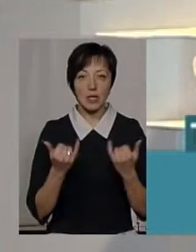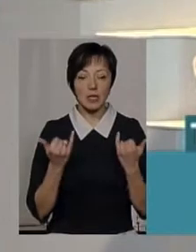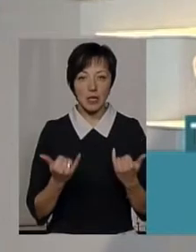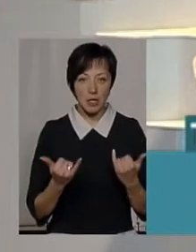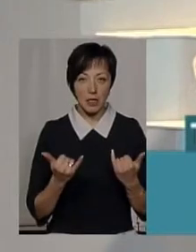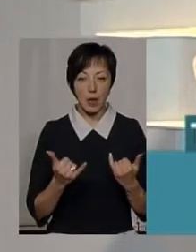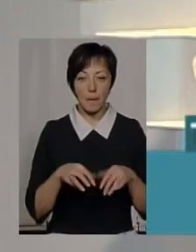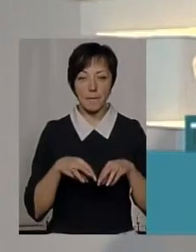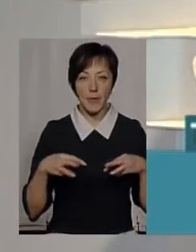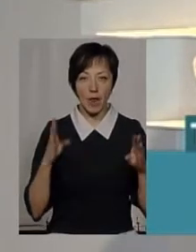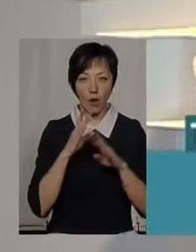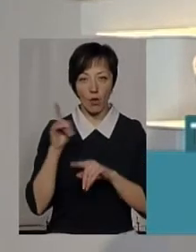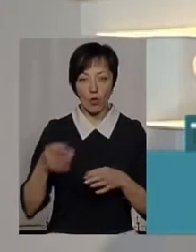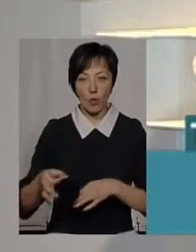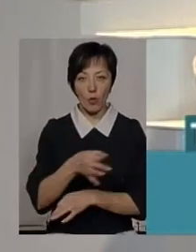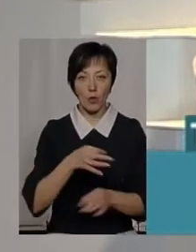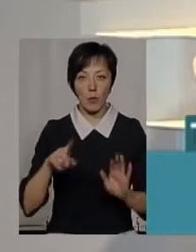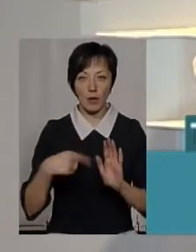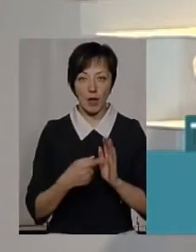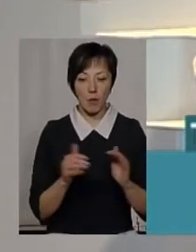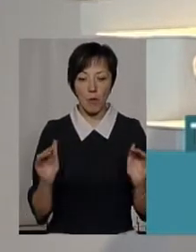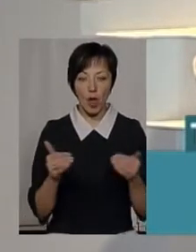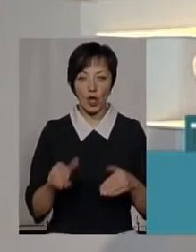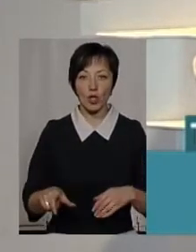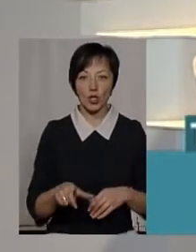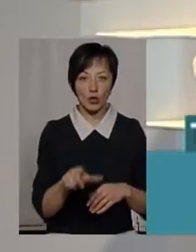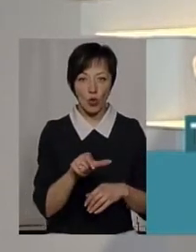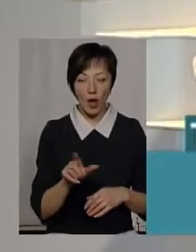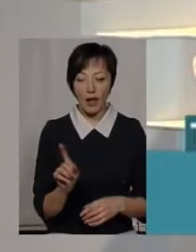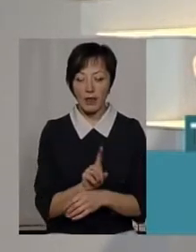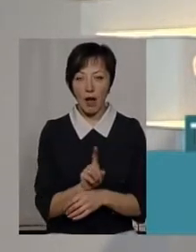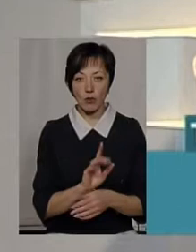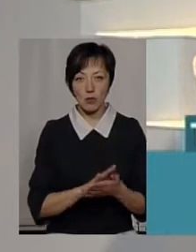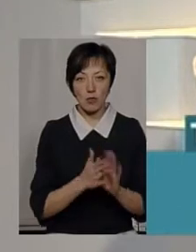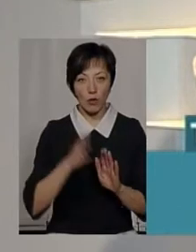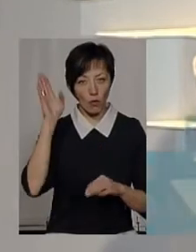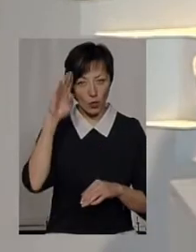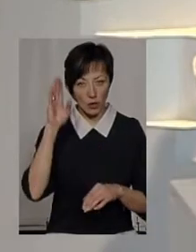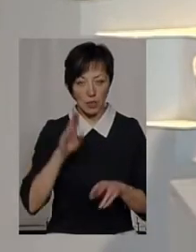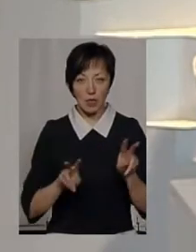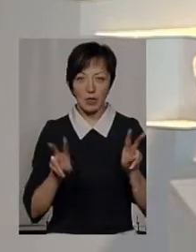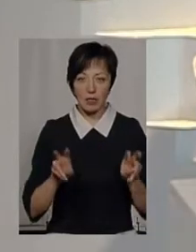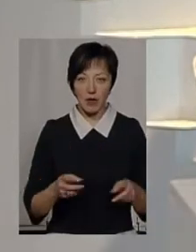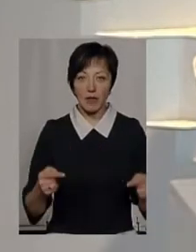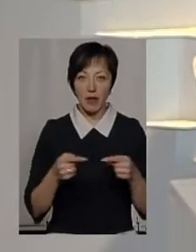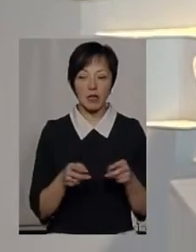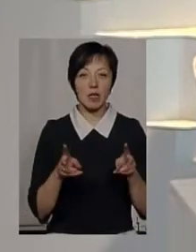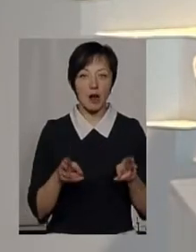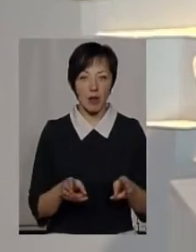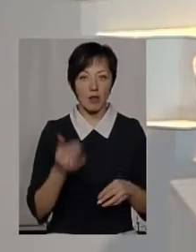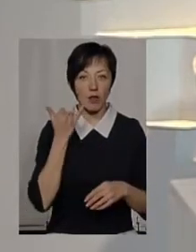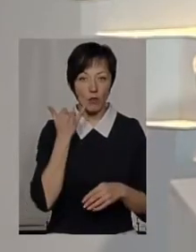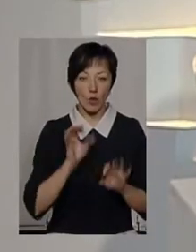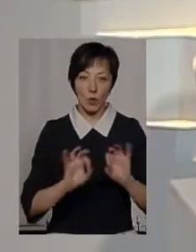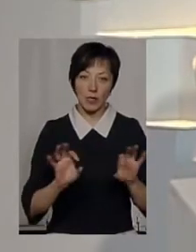нині у Мінекології, там обговорюють питання малих річок. Індикатором стану води у них він назвав якраз раків.